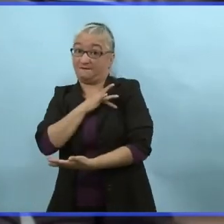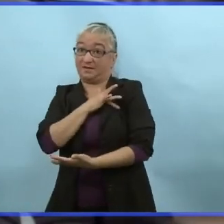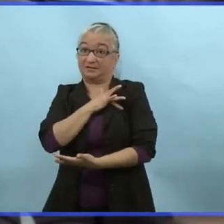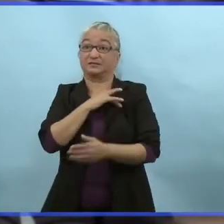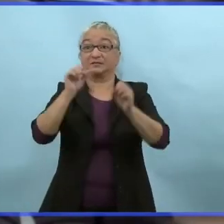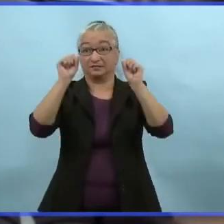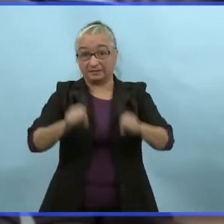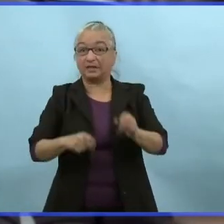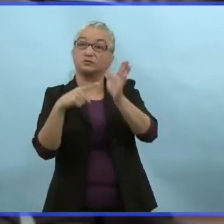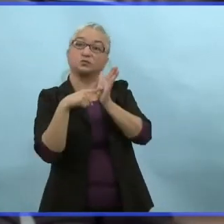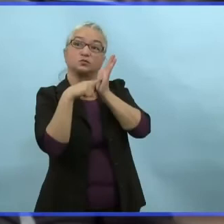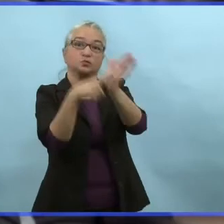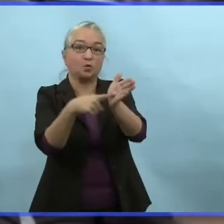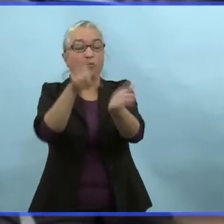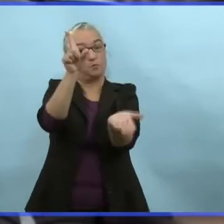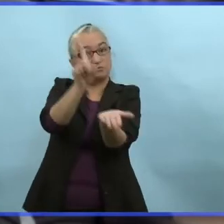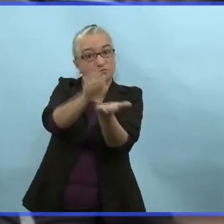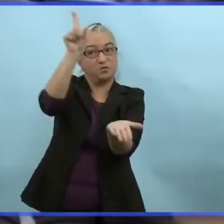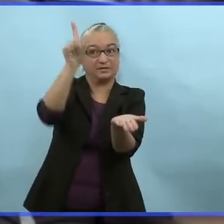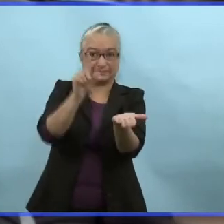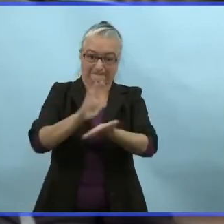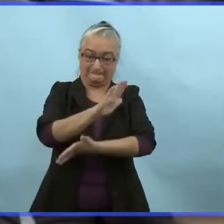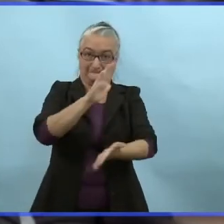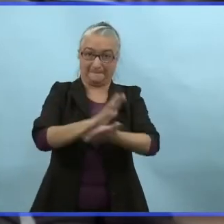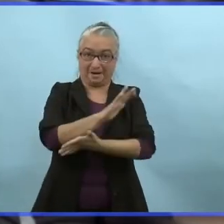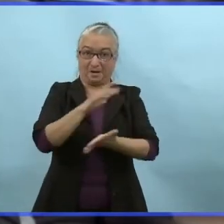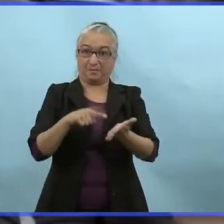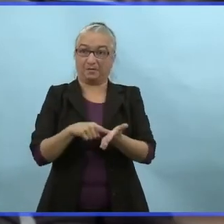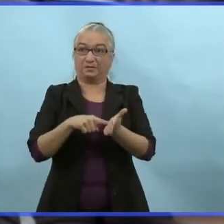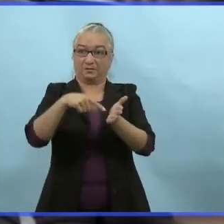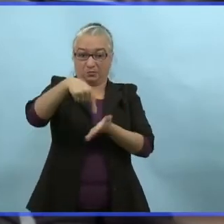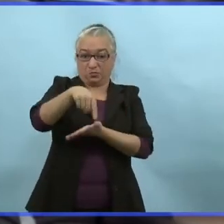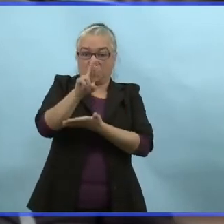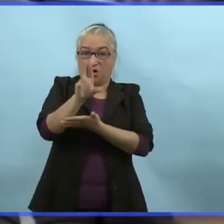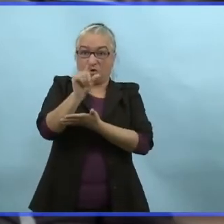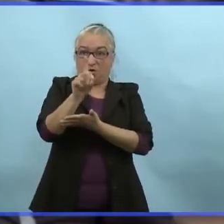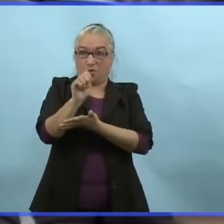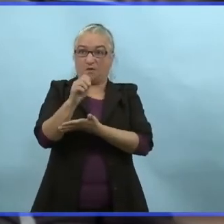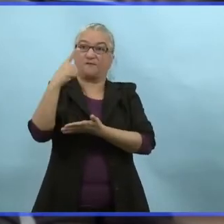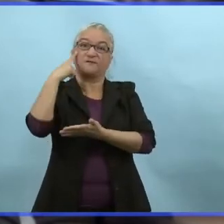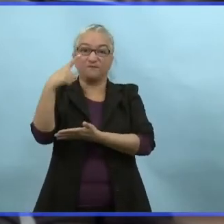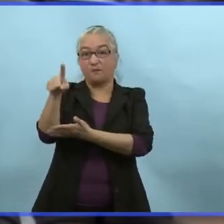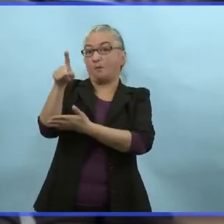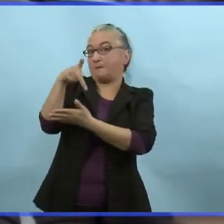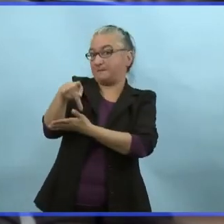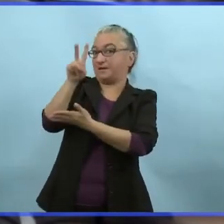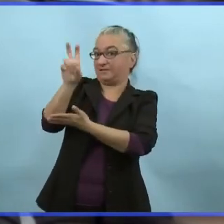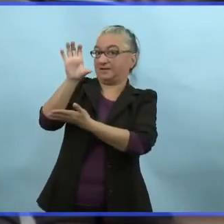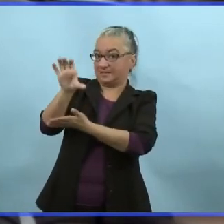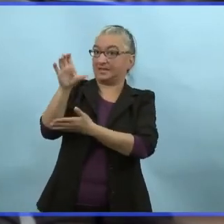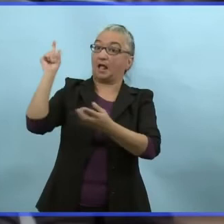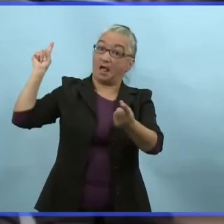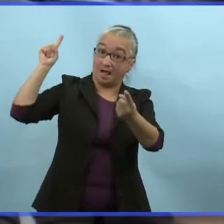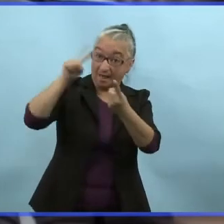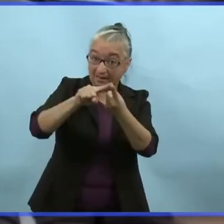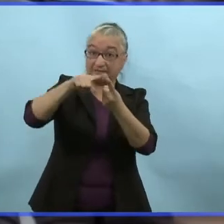c'est que si vous avez une version imprimée de votre dossier de vaccination, ils accepteront ça